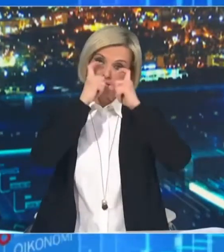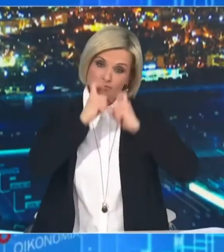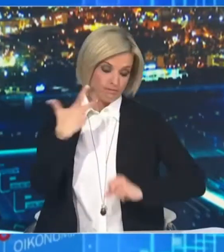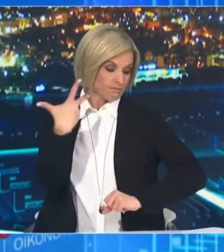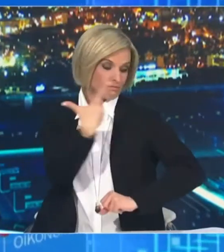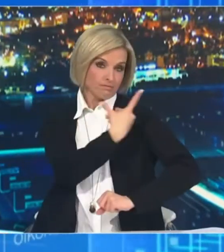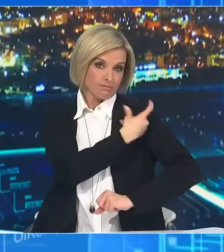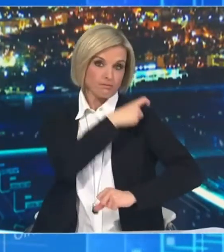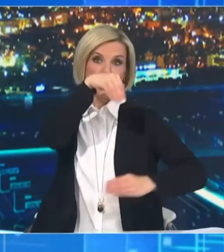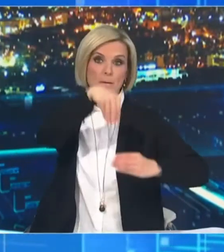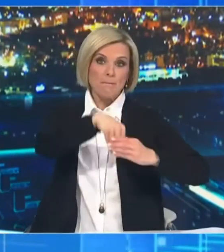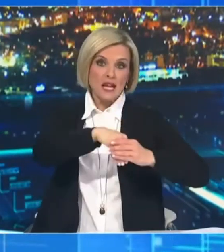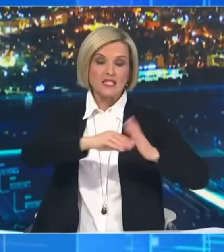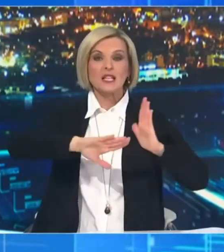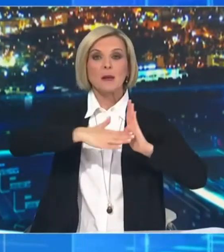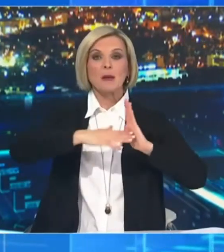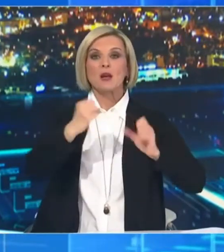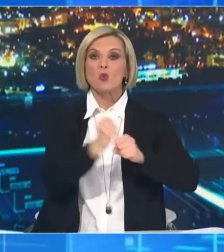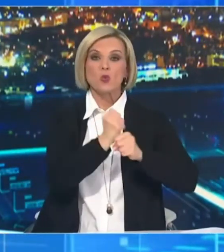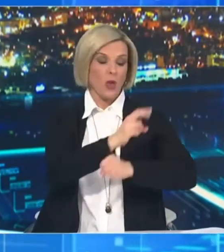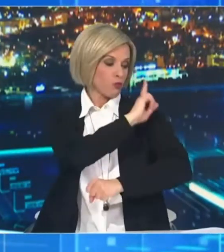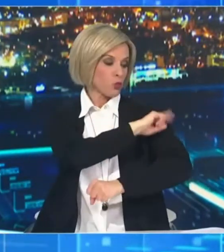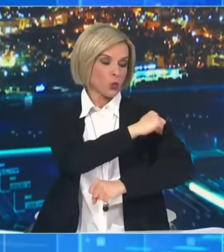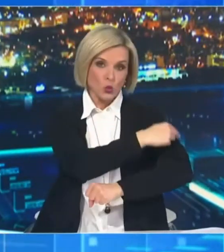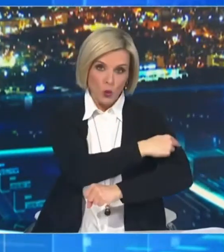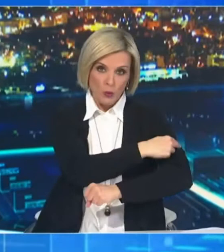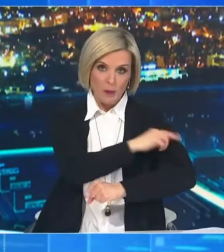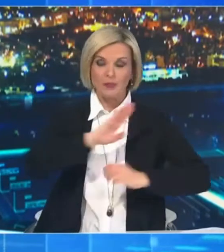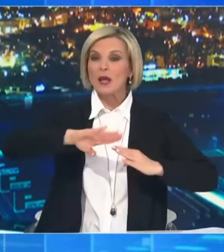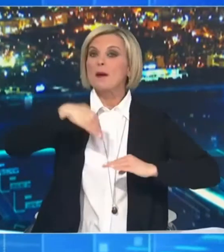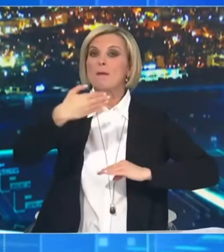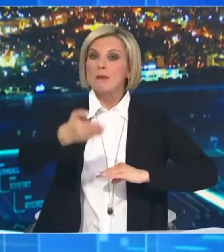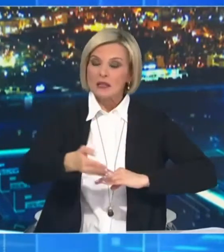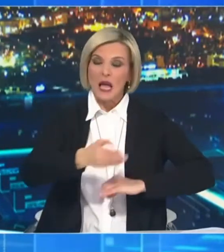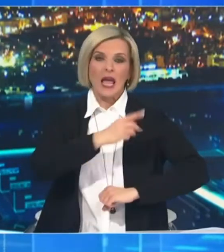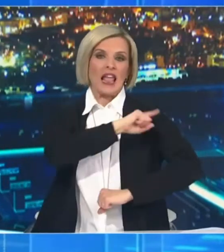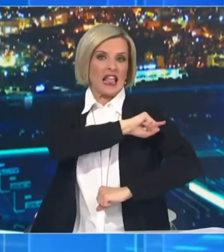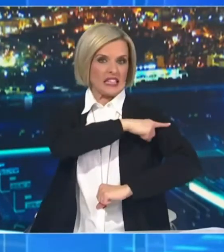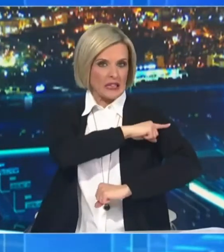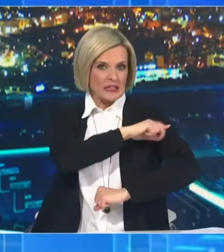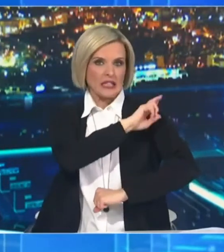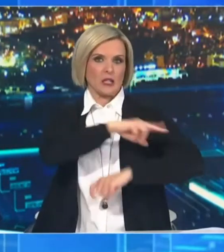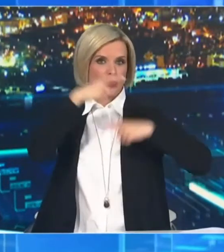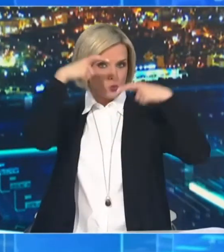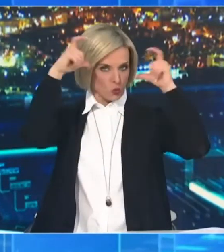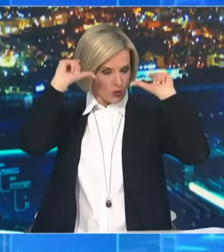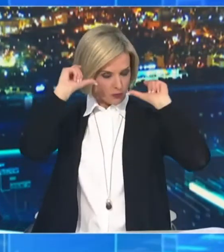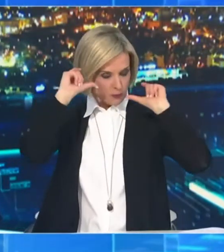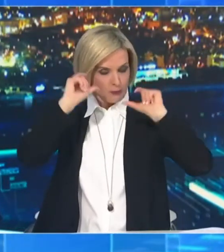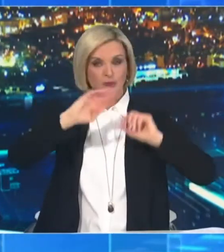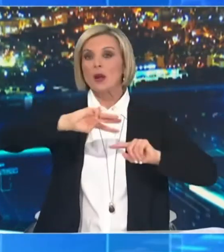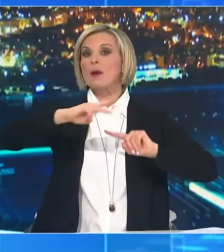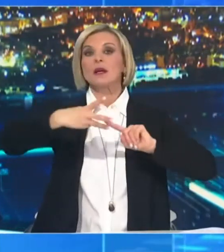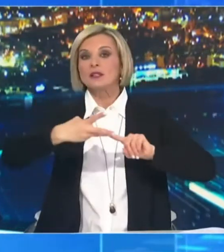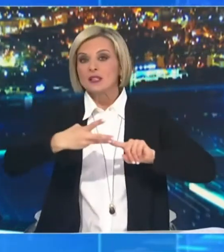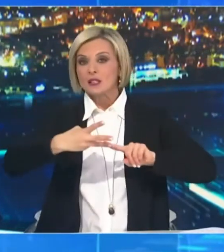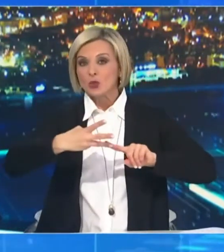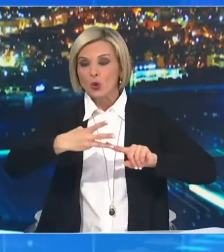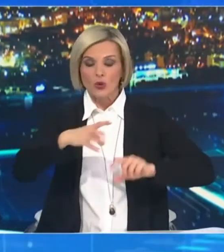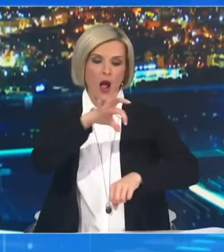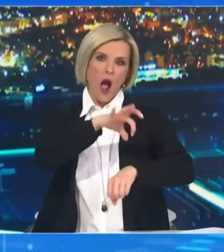κοινωνικών υπηρεσιών. Ακολουθούν οι ασθενείς και το προσωπικό των